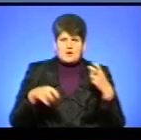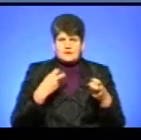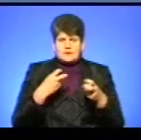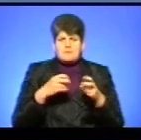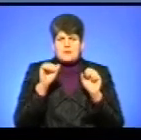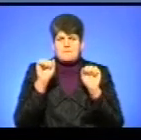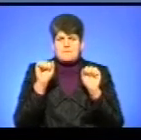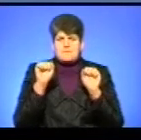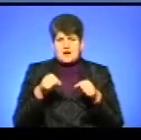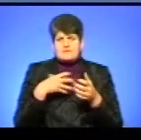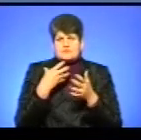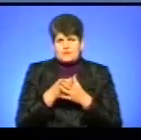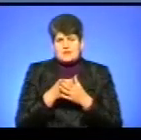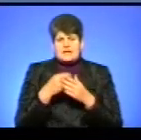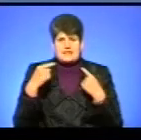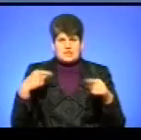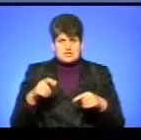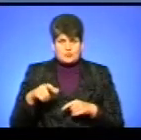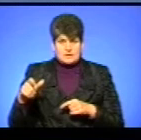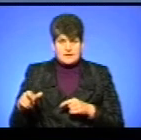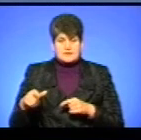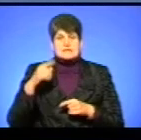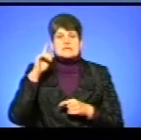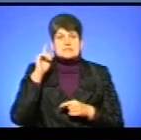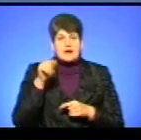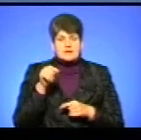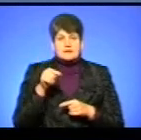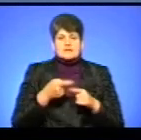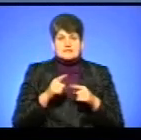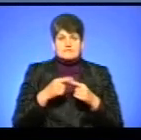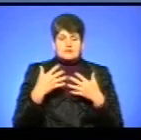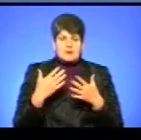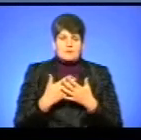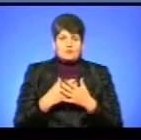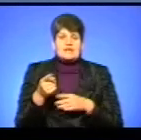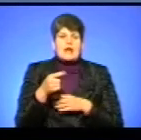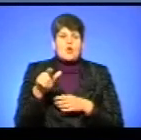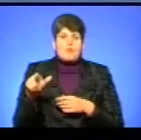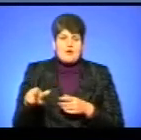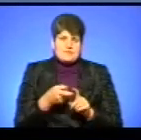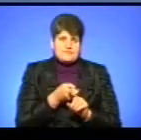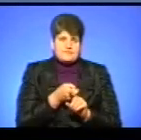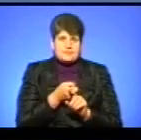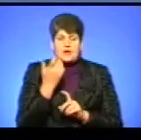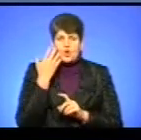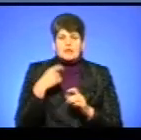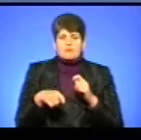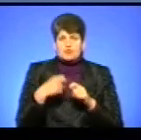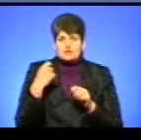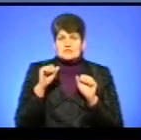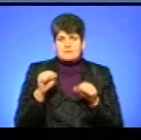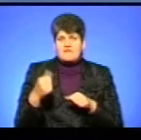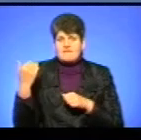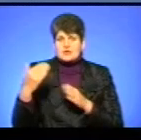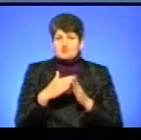своїх та вже інших людей. І знаєте, це вже, мабуть, до тернополян, що коли порушуються права